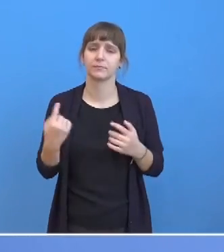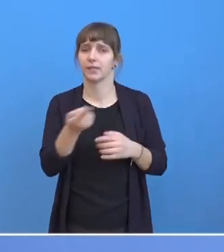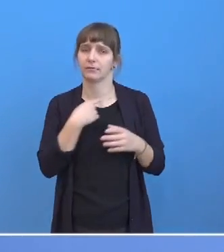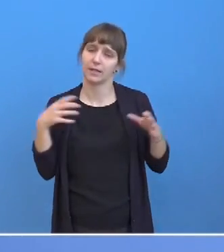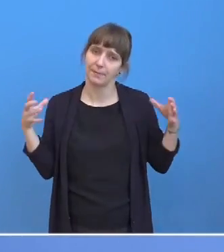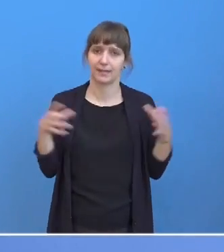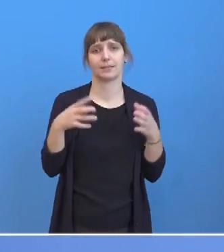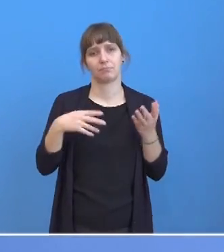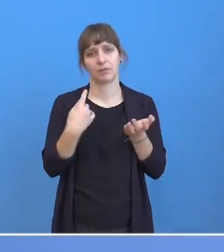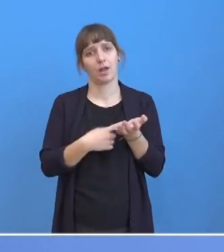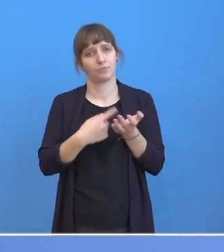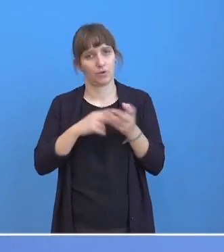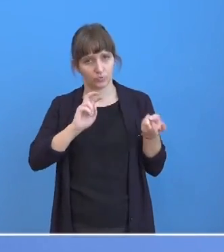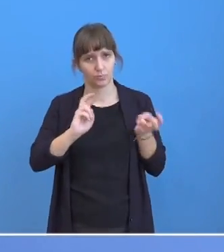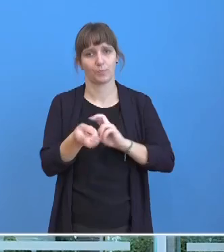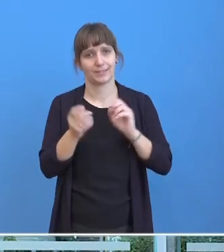all diese Herausforderungen angehen.